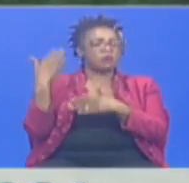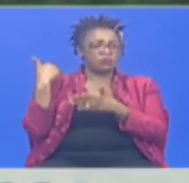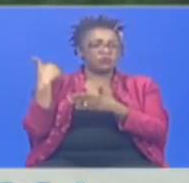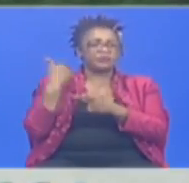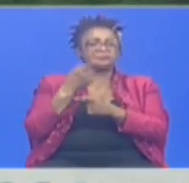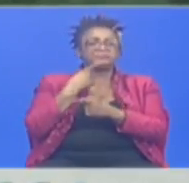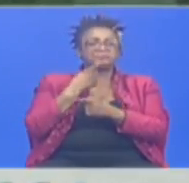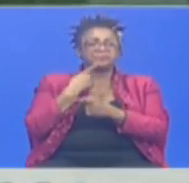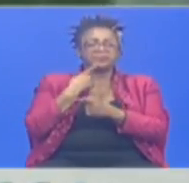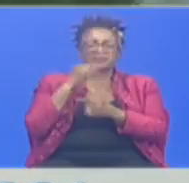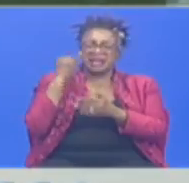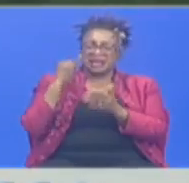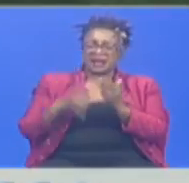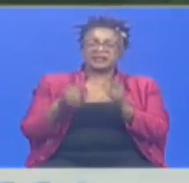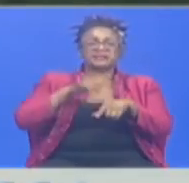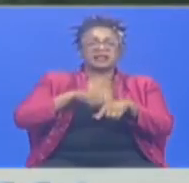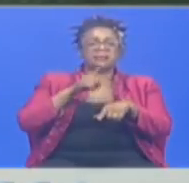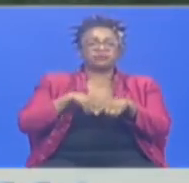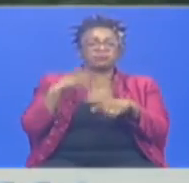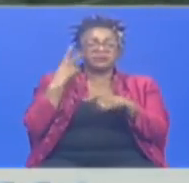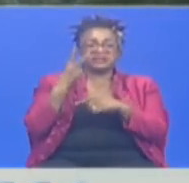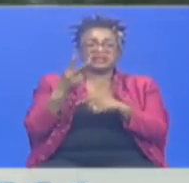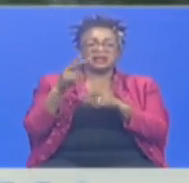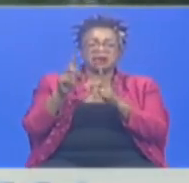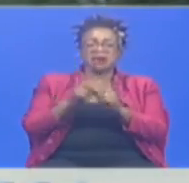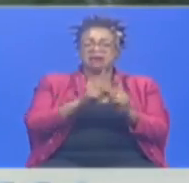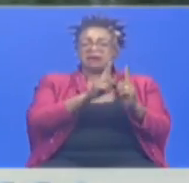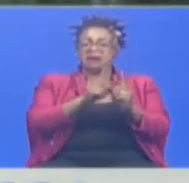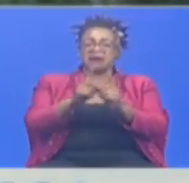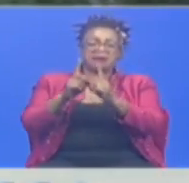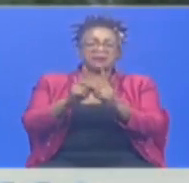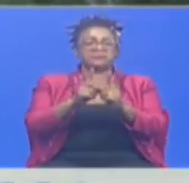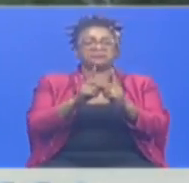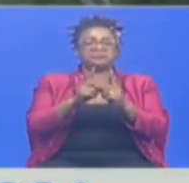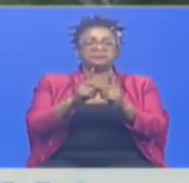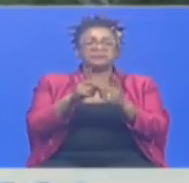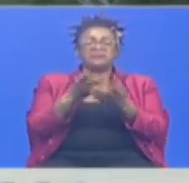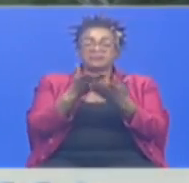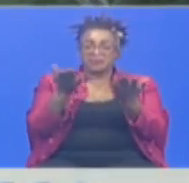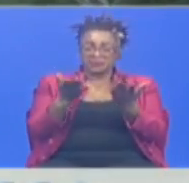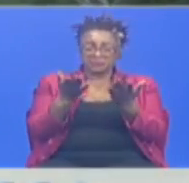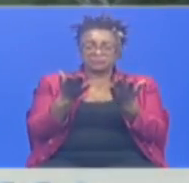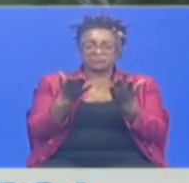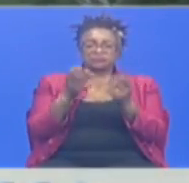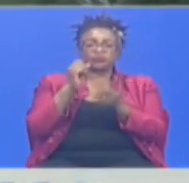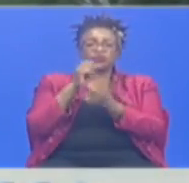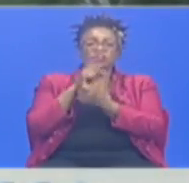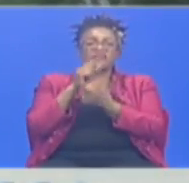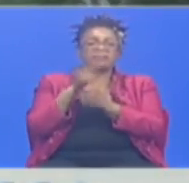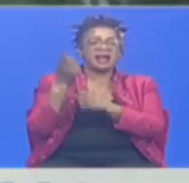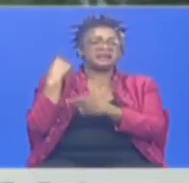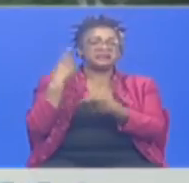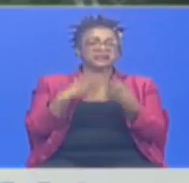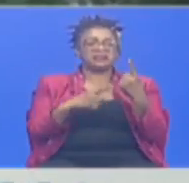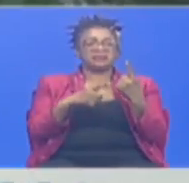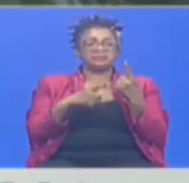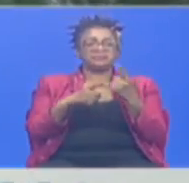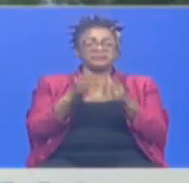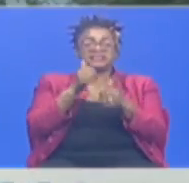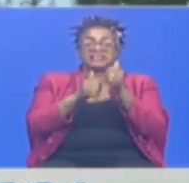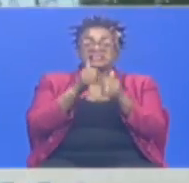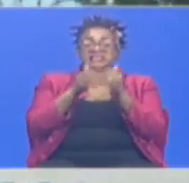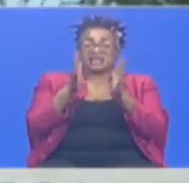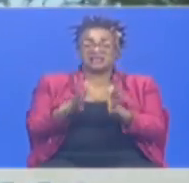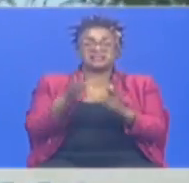komba mara ya mwisho wao konekana wakitembea katika hifadhi hiyo ilikuwa novemba mwaka jana. Wanasayansi wanasema